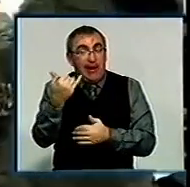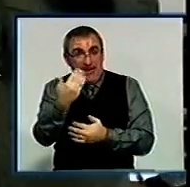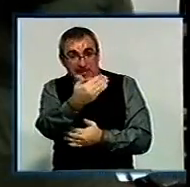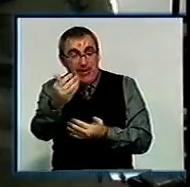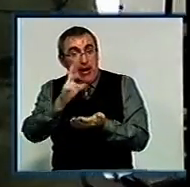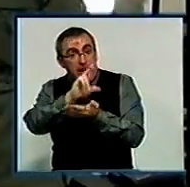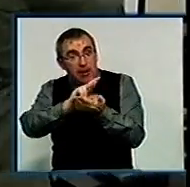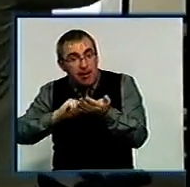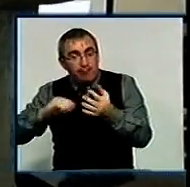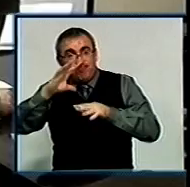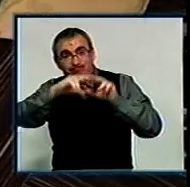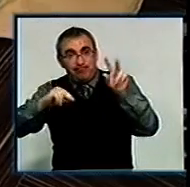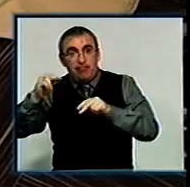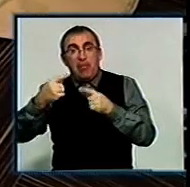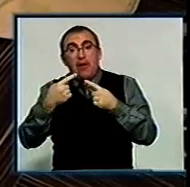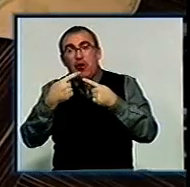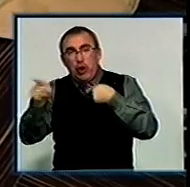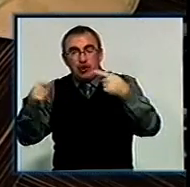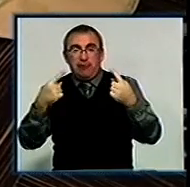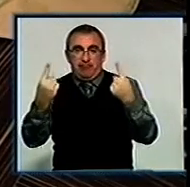переймуть і інші великі підприємства області.